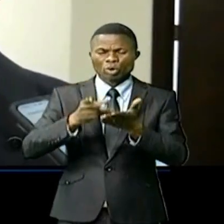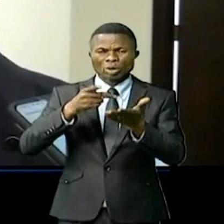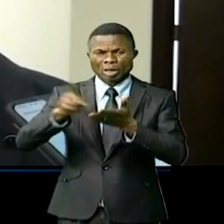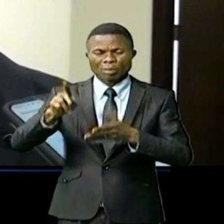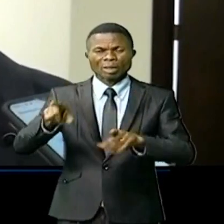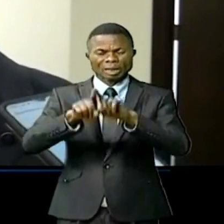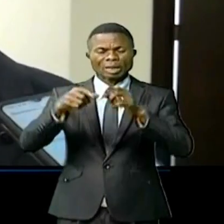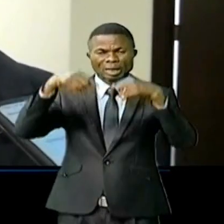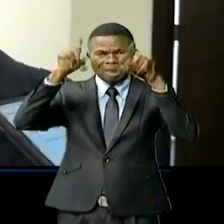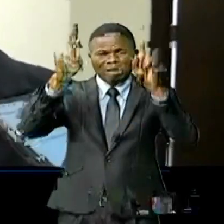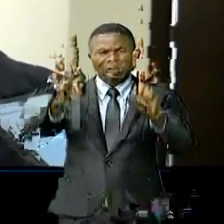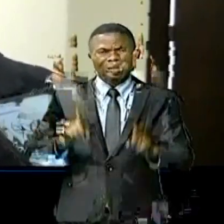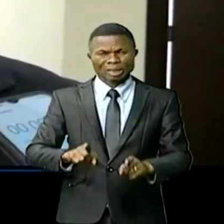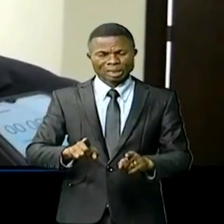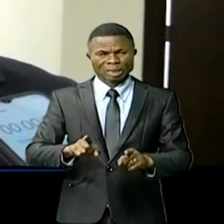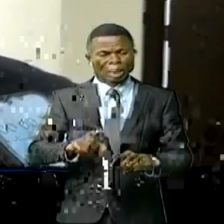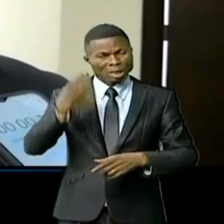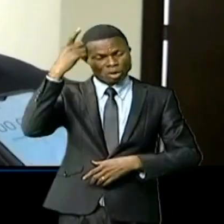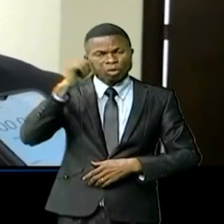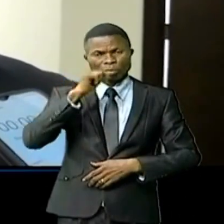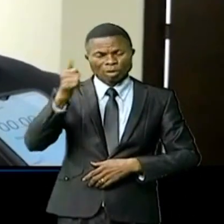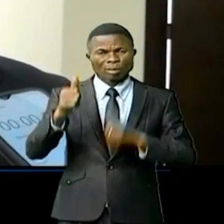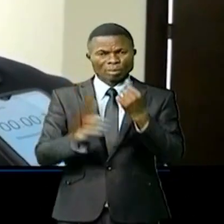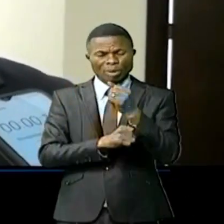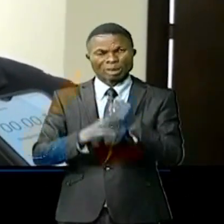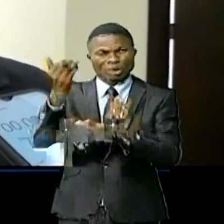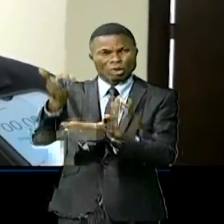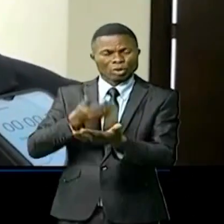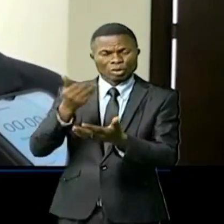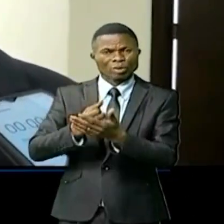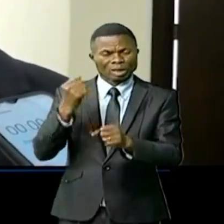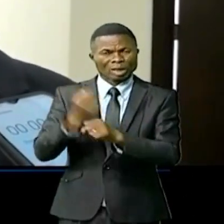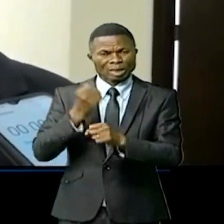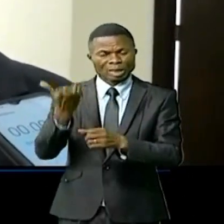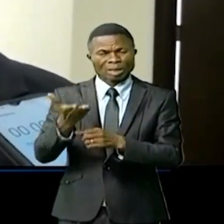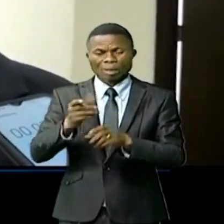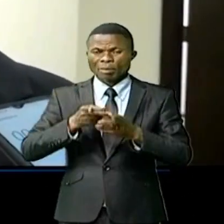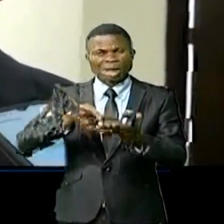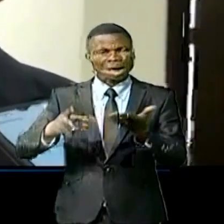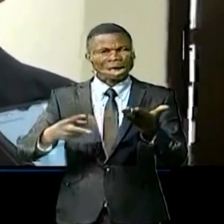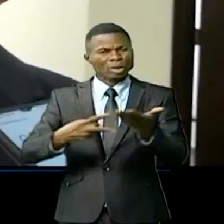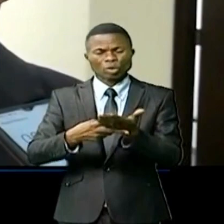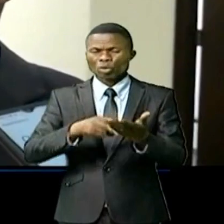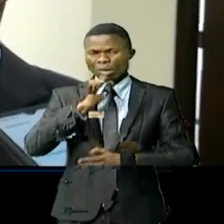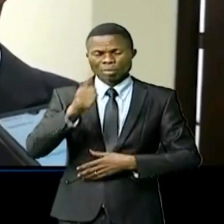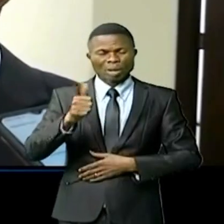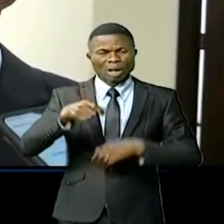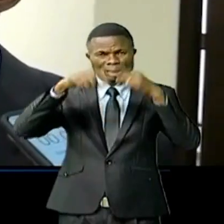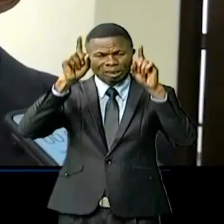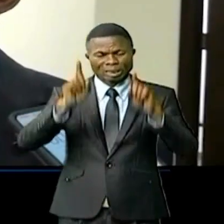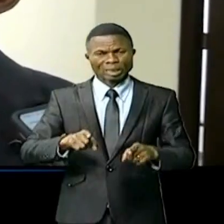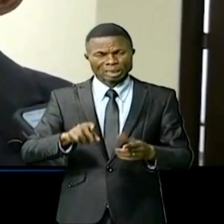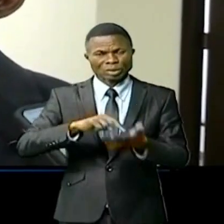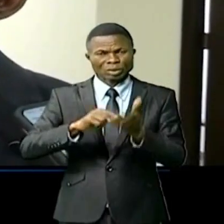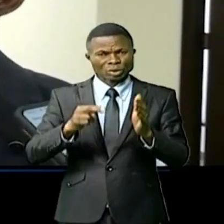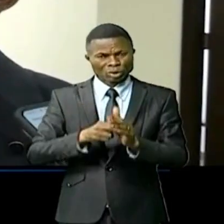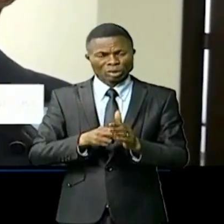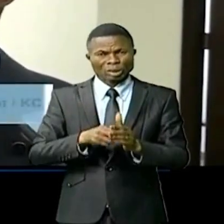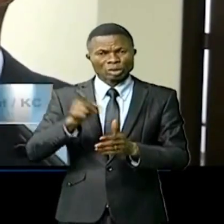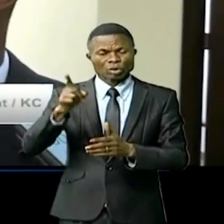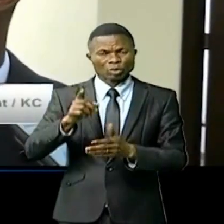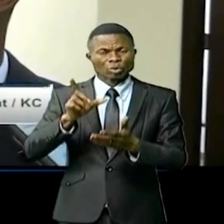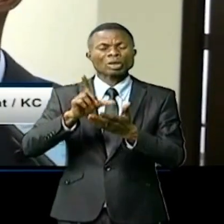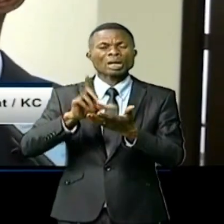redévances annuelles. On ne peut pas comprendre quelqu'un qui exploite le service mais sans pour autant payer ses redévances annuelles, c'est-à-dire d'office, fait que sa